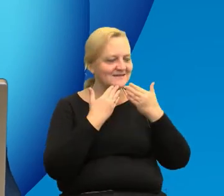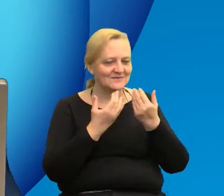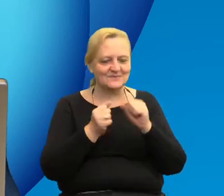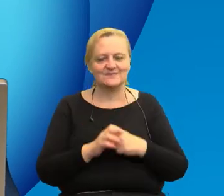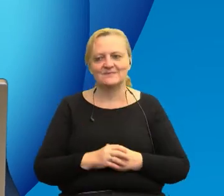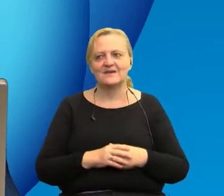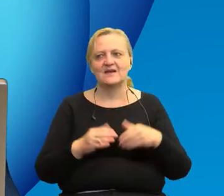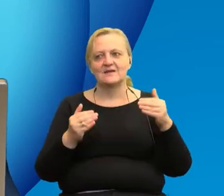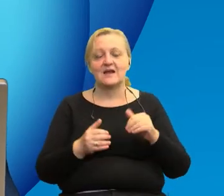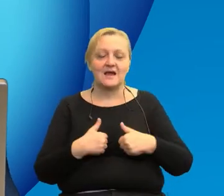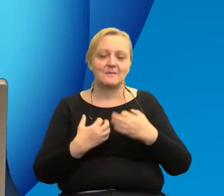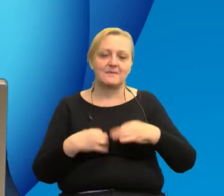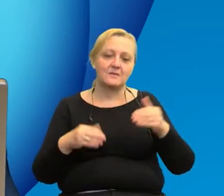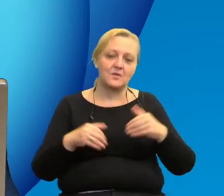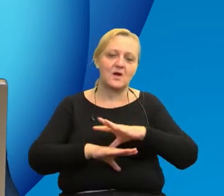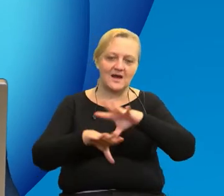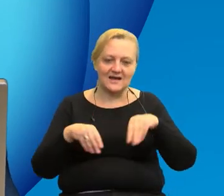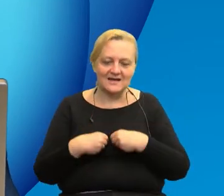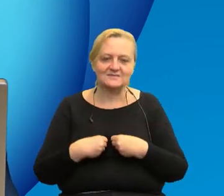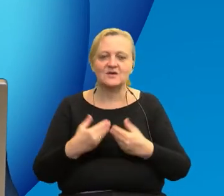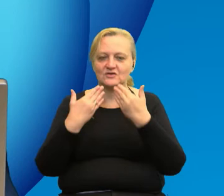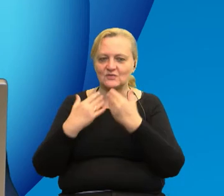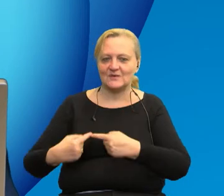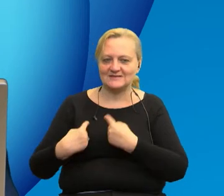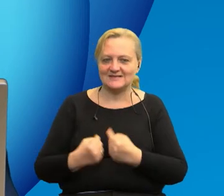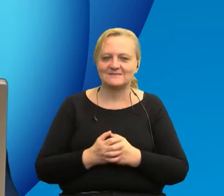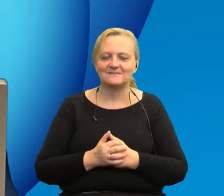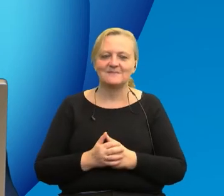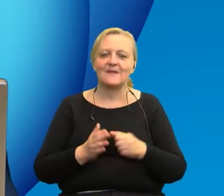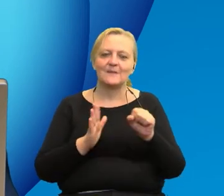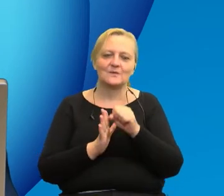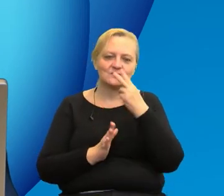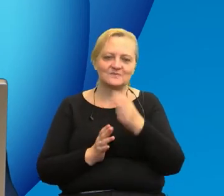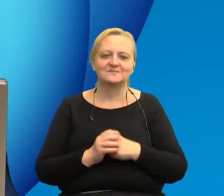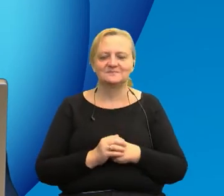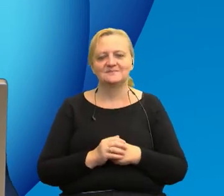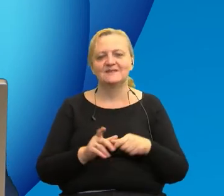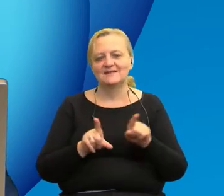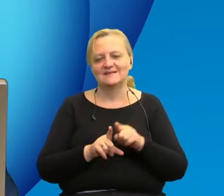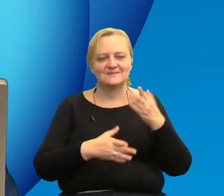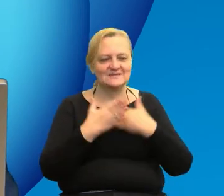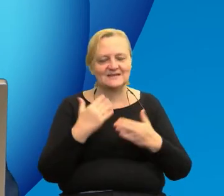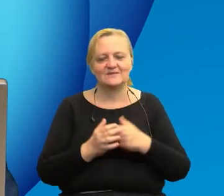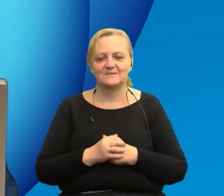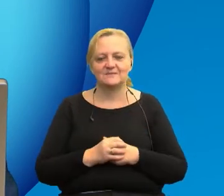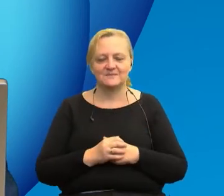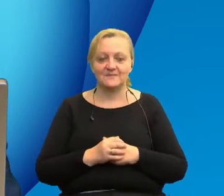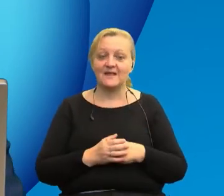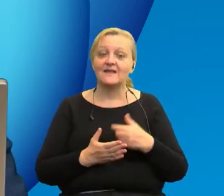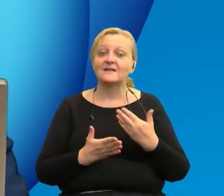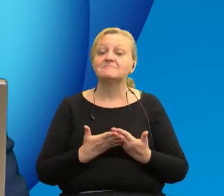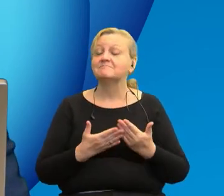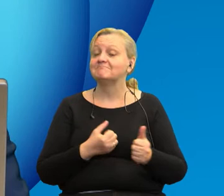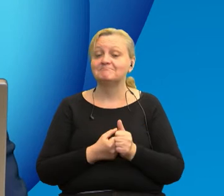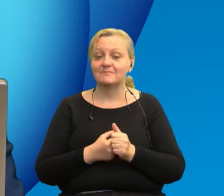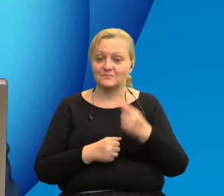że mógł Pan z nami dzisiaj tutaj być. Dziękujemy serdecznie i do zobaczenia. Ja mam nadzieję wkrótce. Dlatego, że